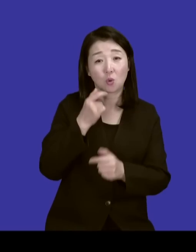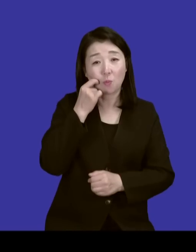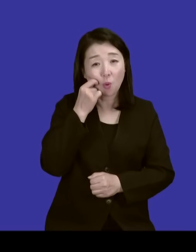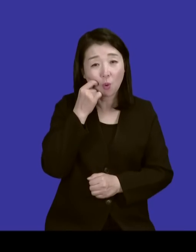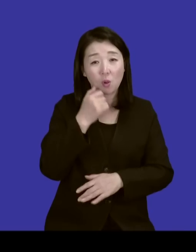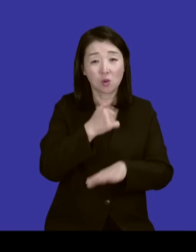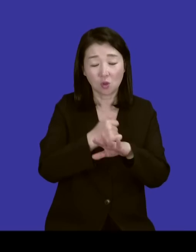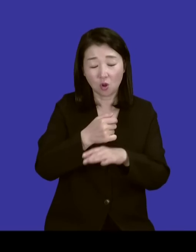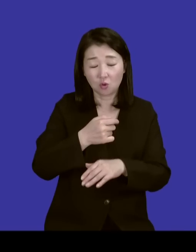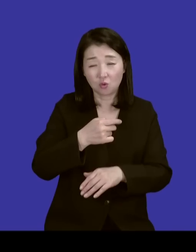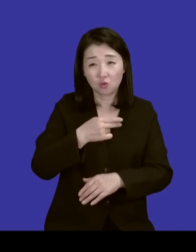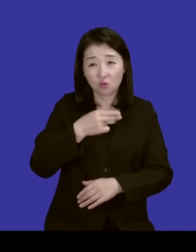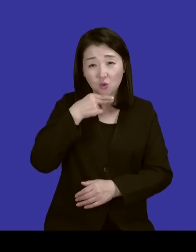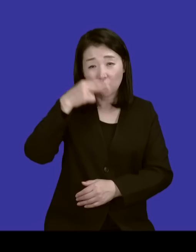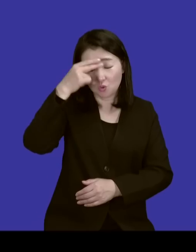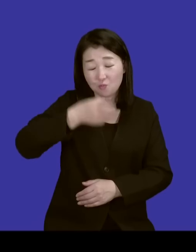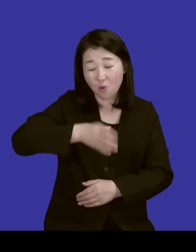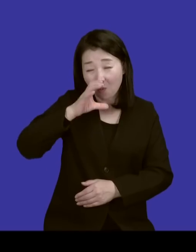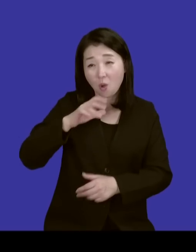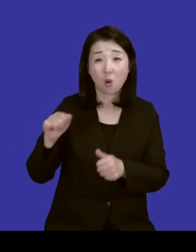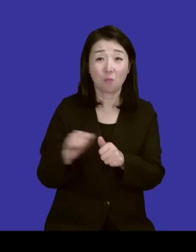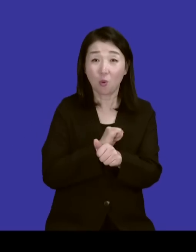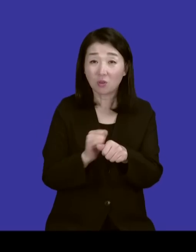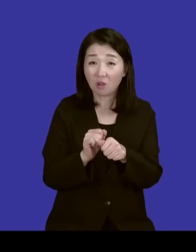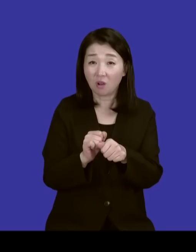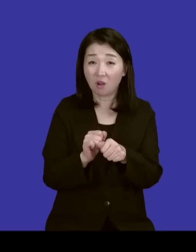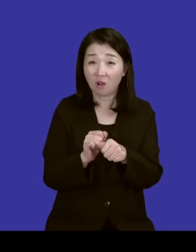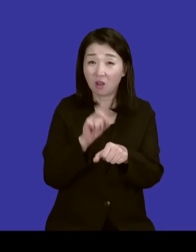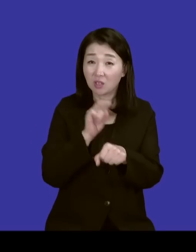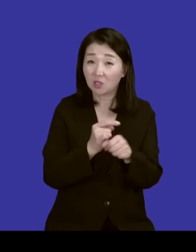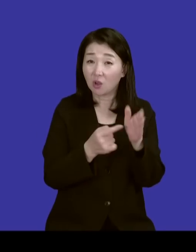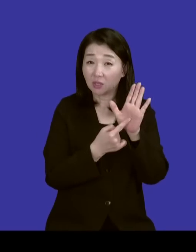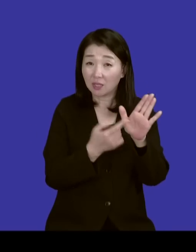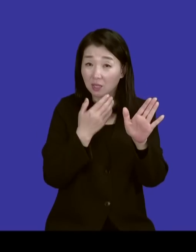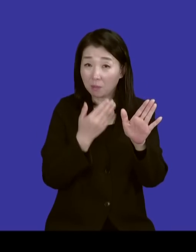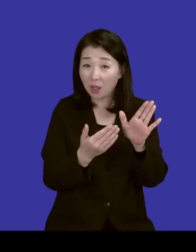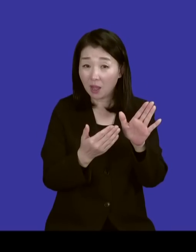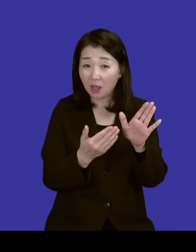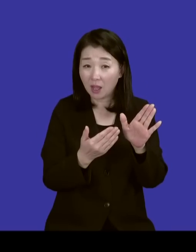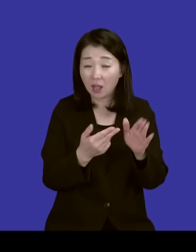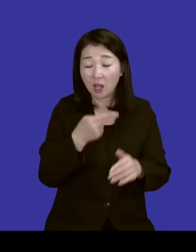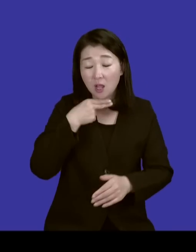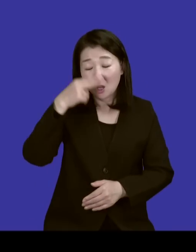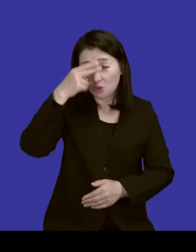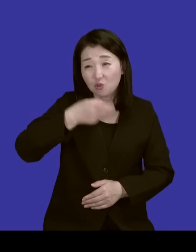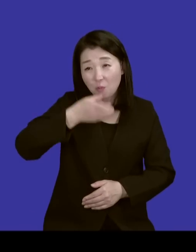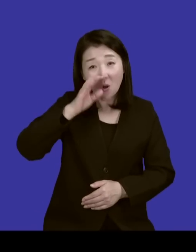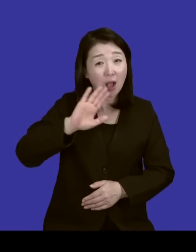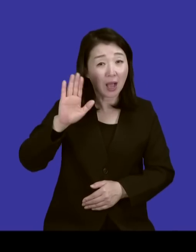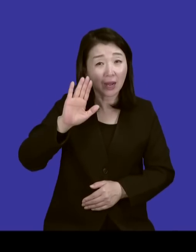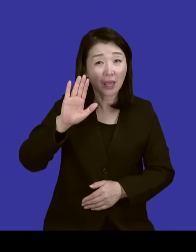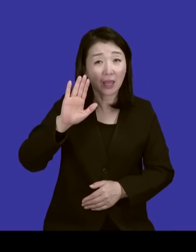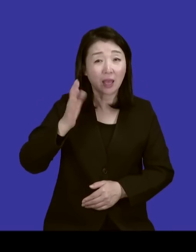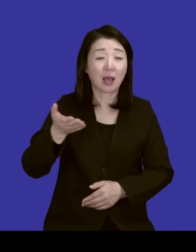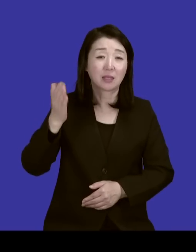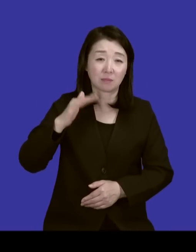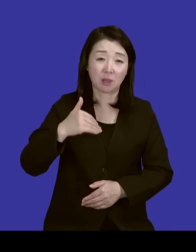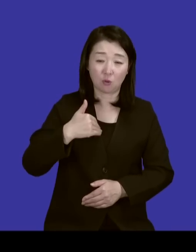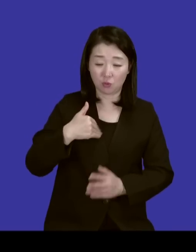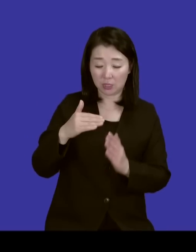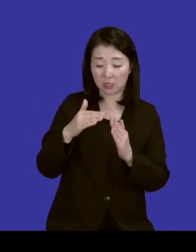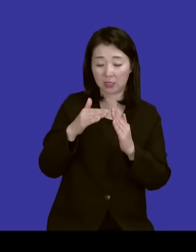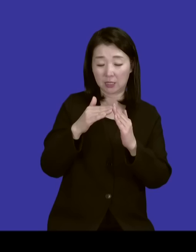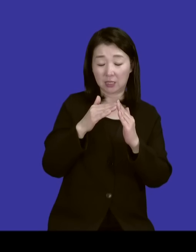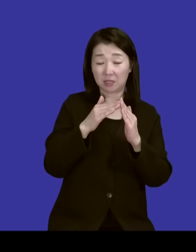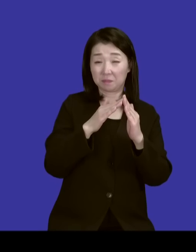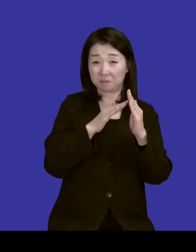술을 먹으면 또 폭력성 같은 게 좀 드러나고 술 안 먹어도 제가 이제 그 집안 자체가